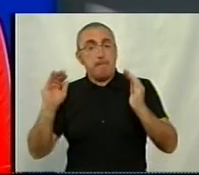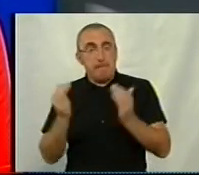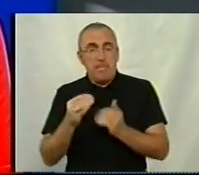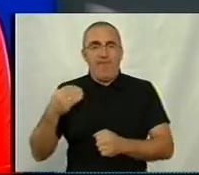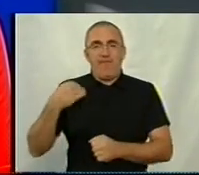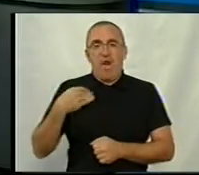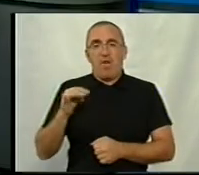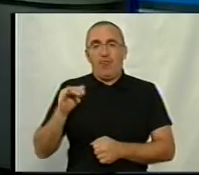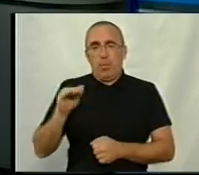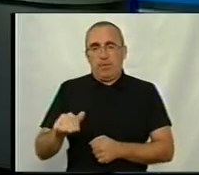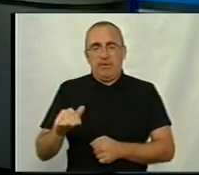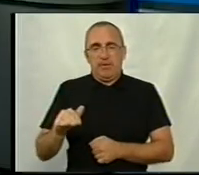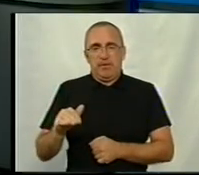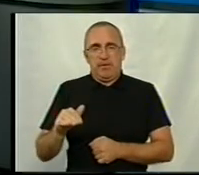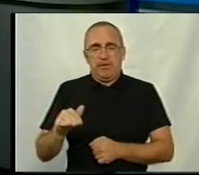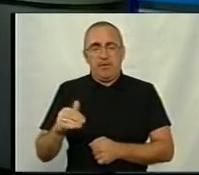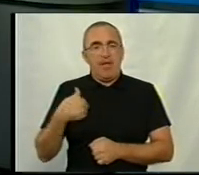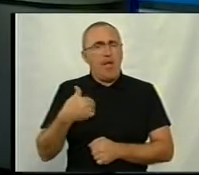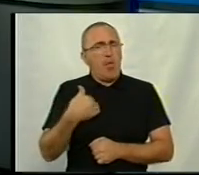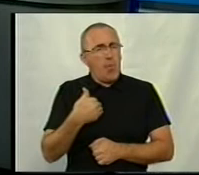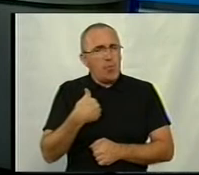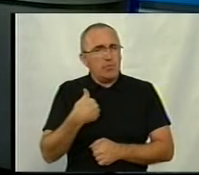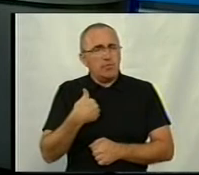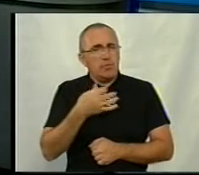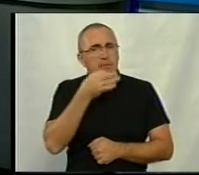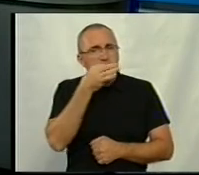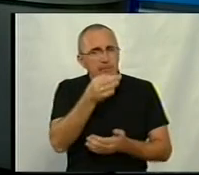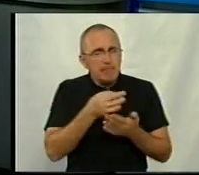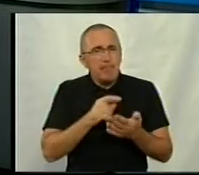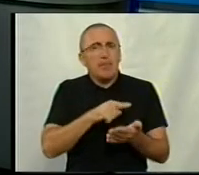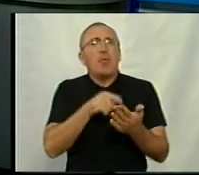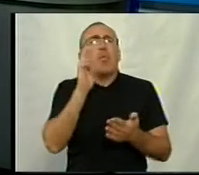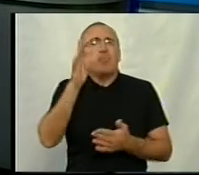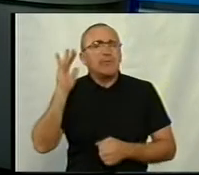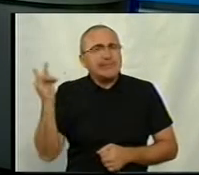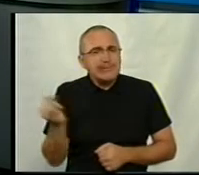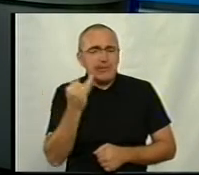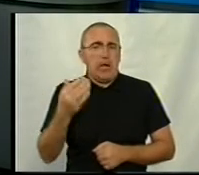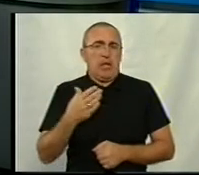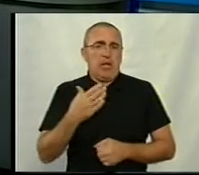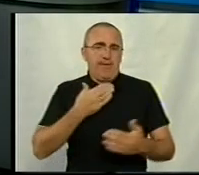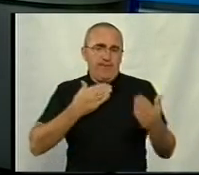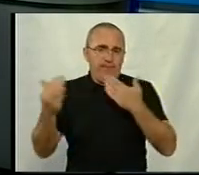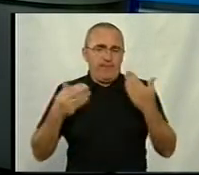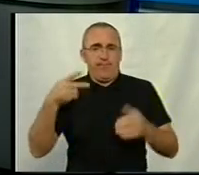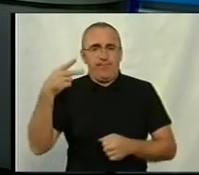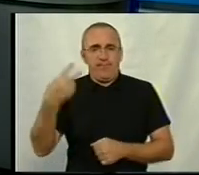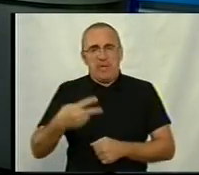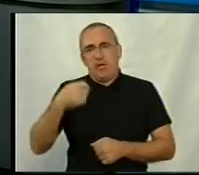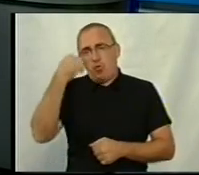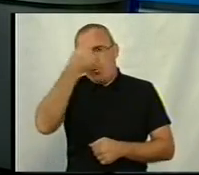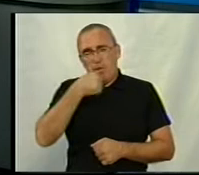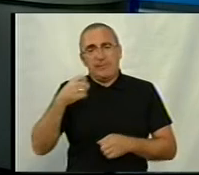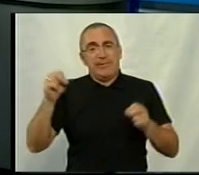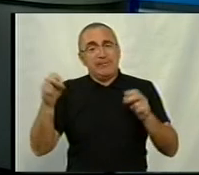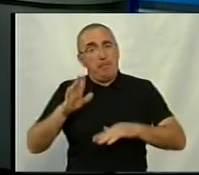Франкфуртом». Тому що на Тетяна, я хотів би від вас добитись відповіді на питання, кому буде цікавіше на виставці в 2020 році –